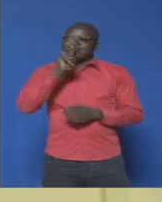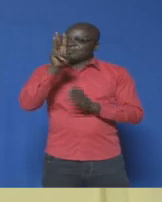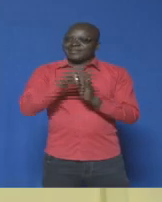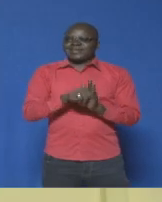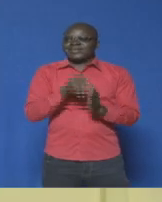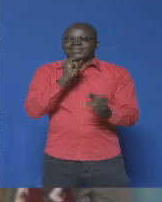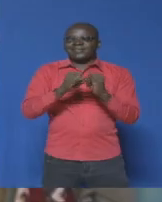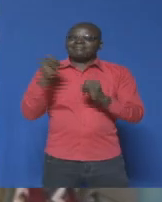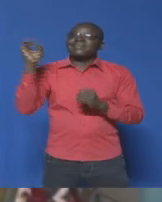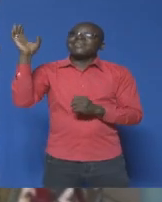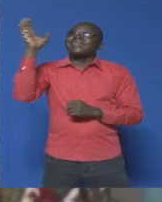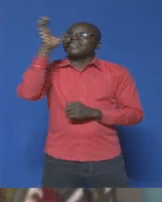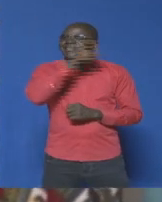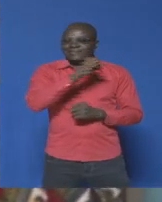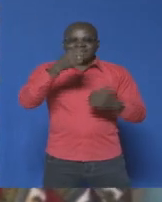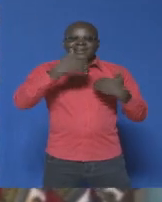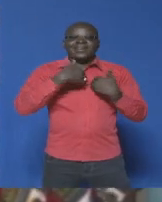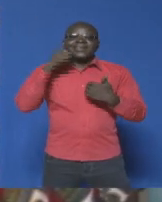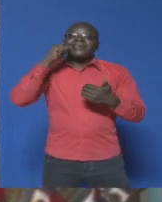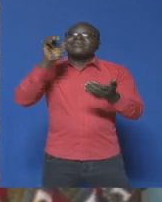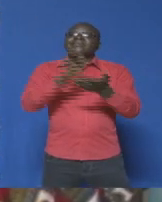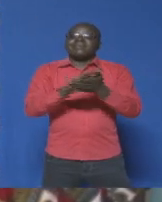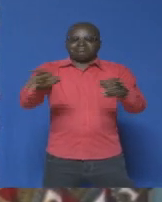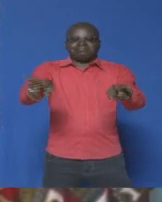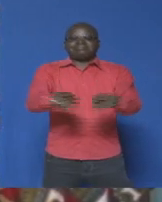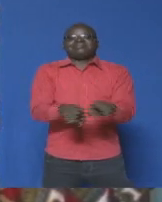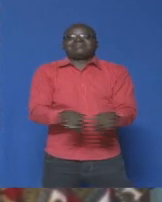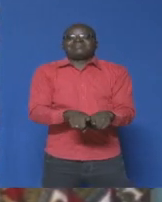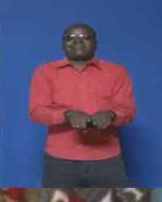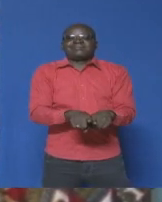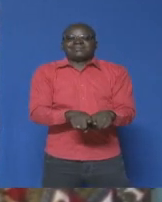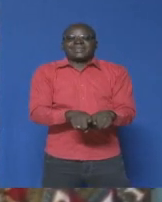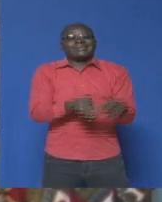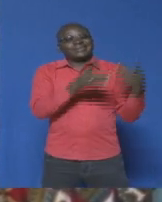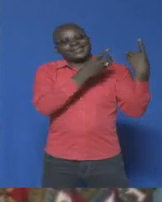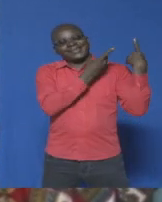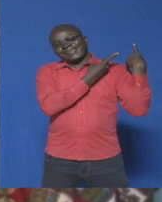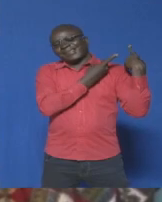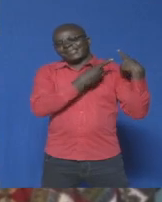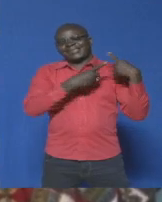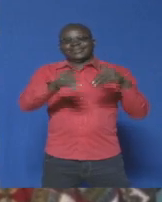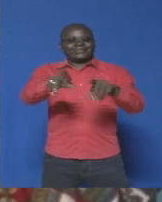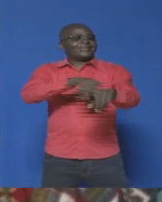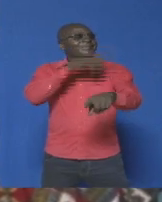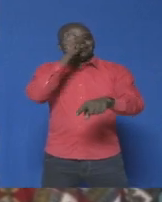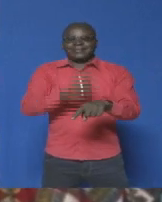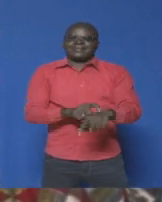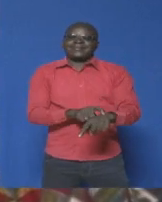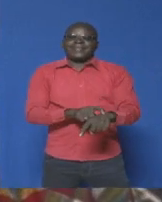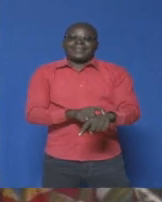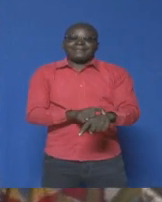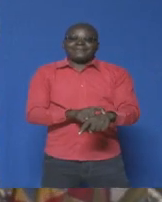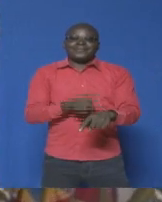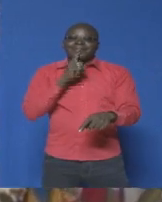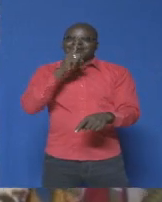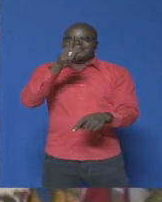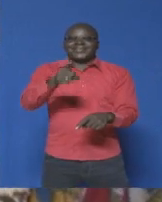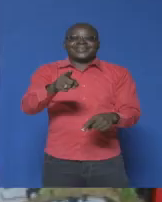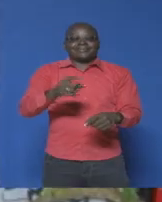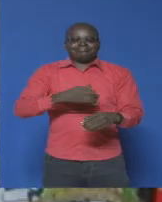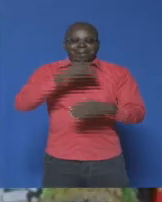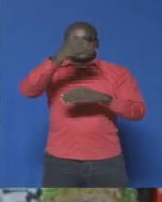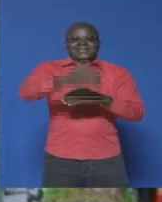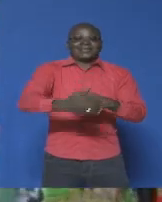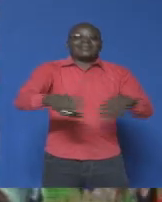chance d'avoir une femme comme ça, depuis longtemps, on serait deux gens comme les autres.